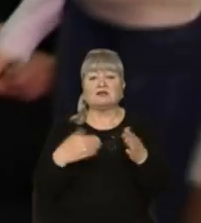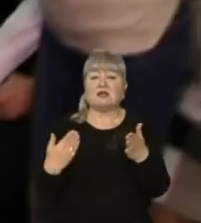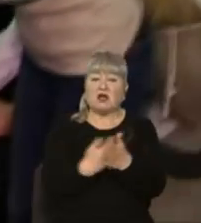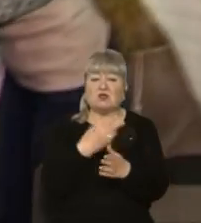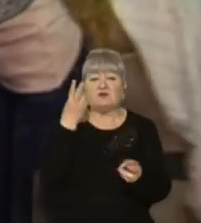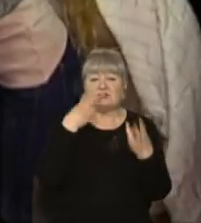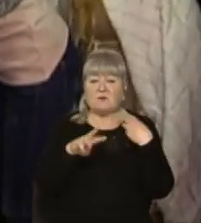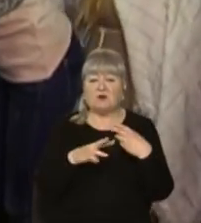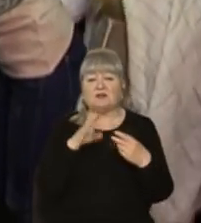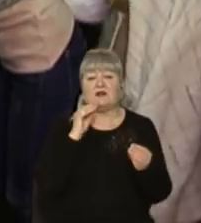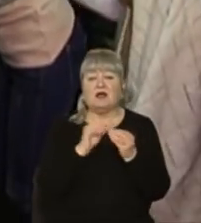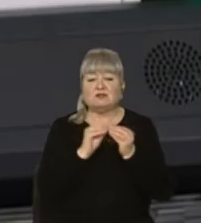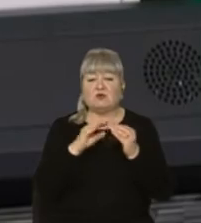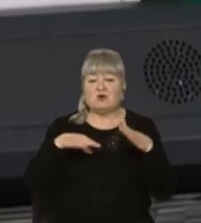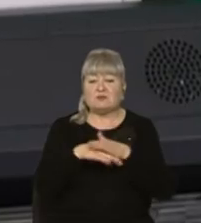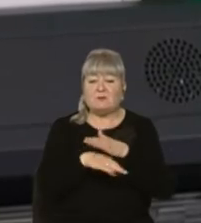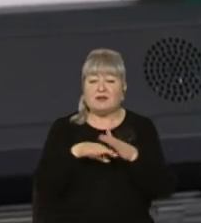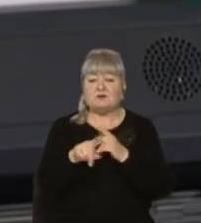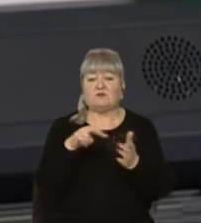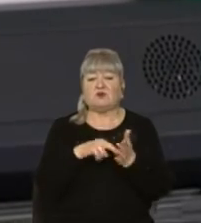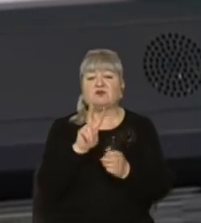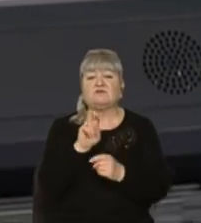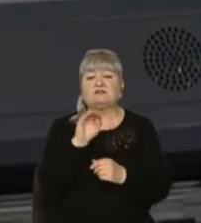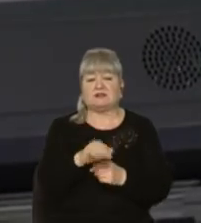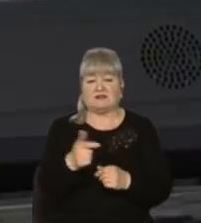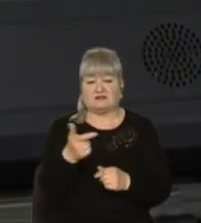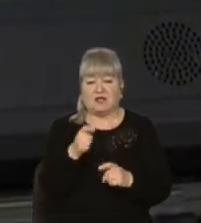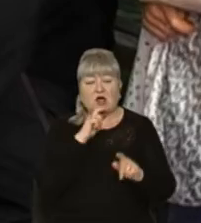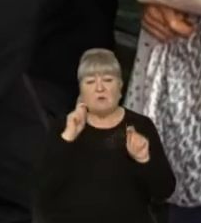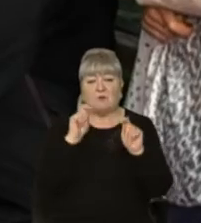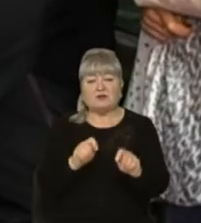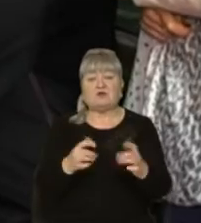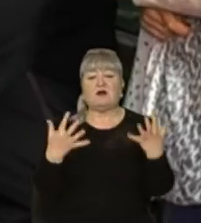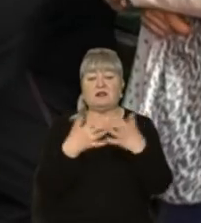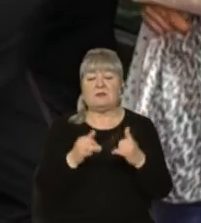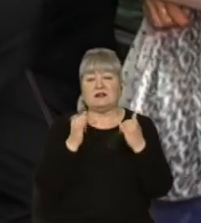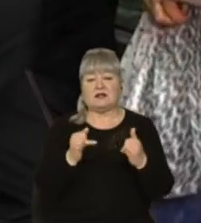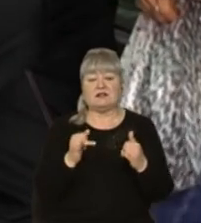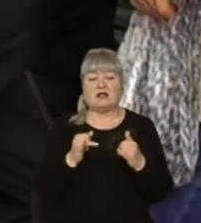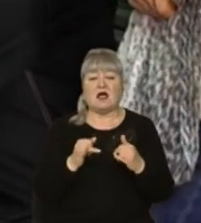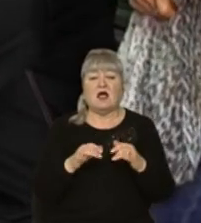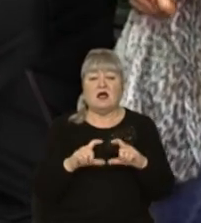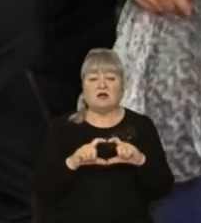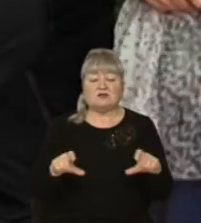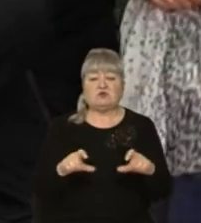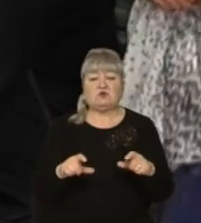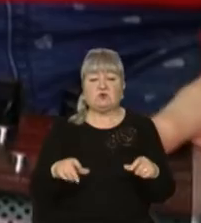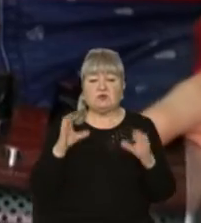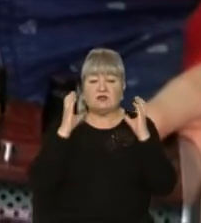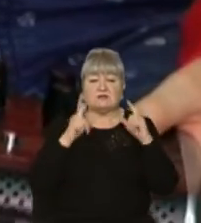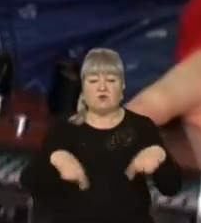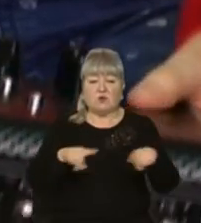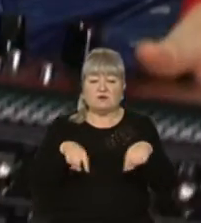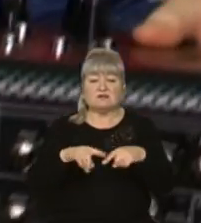цього ж принтера. Коштує він майже 200 тисяч гривень. Подарували принтер та прилад для студії звукозапису благодійники із Сполучених